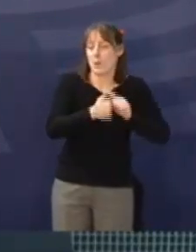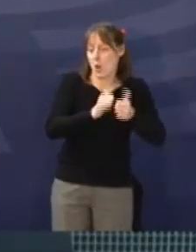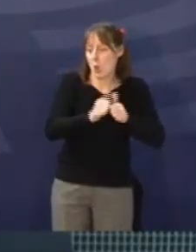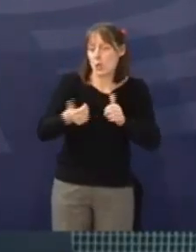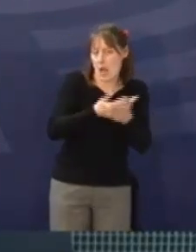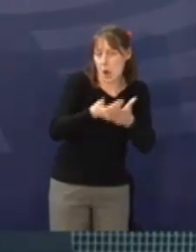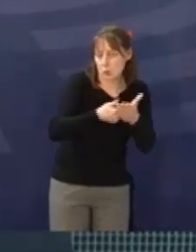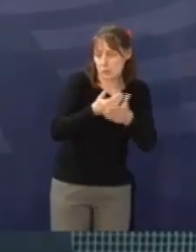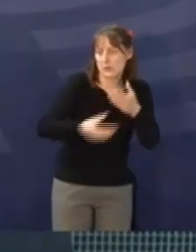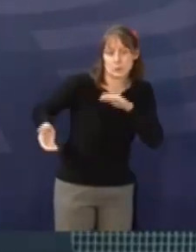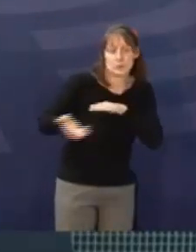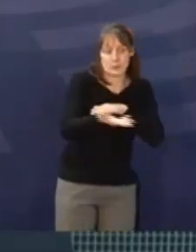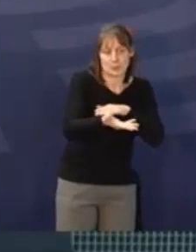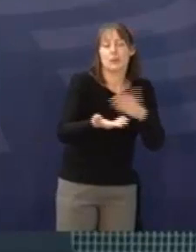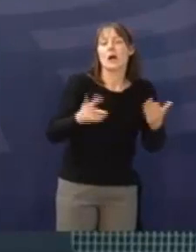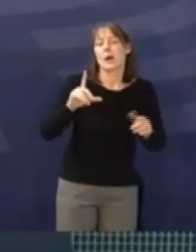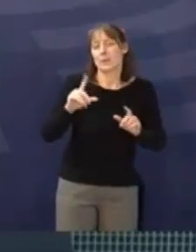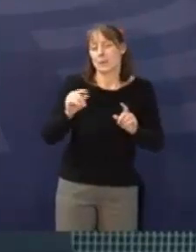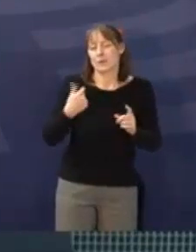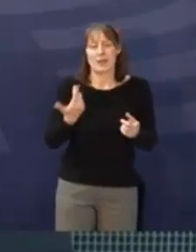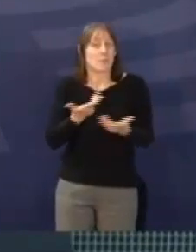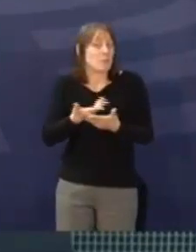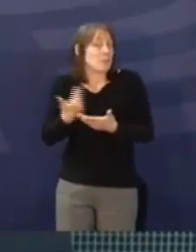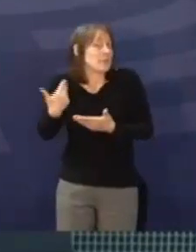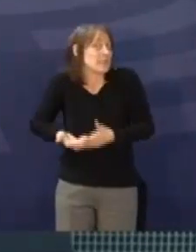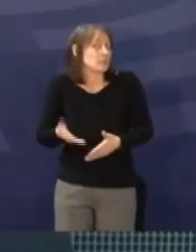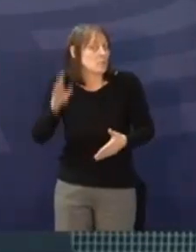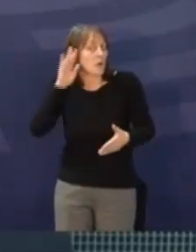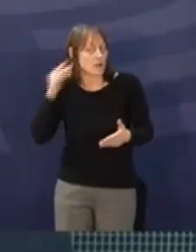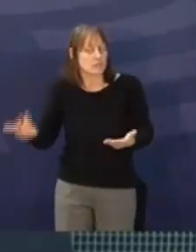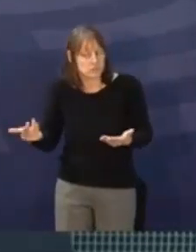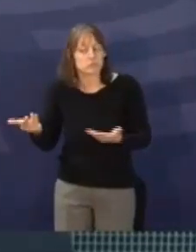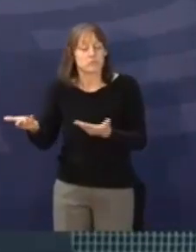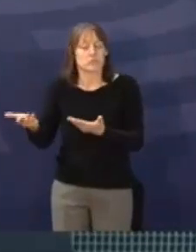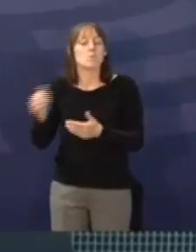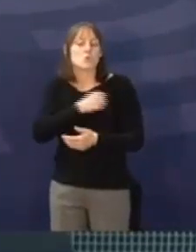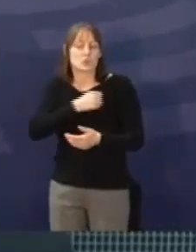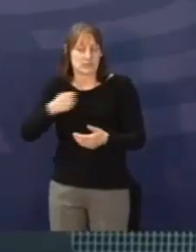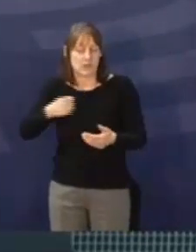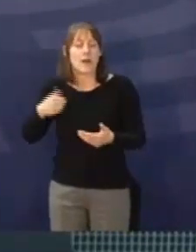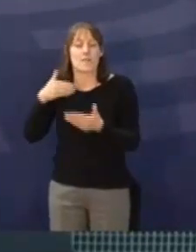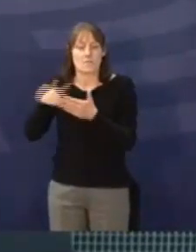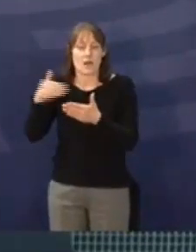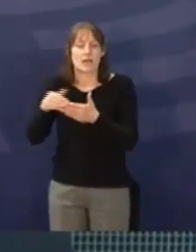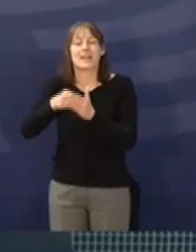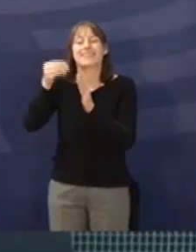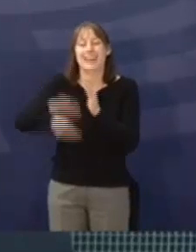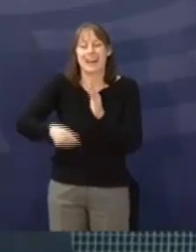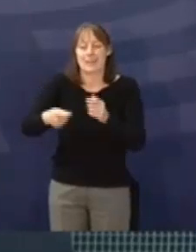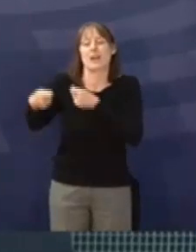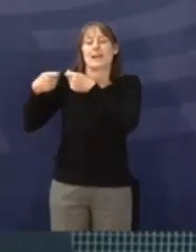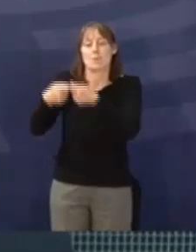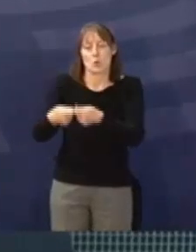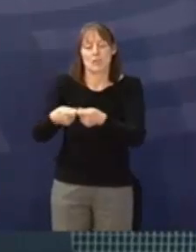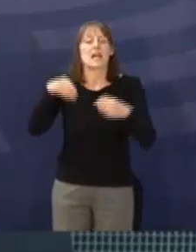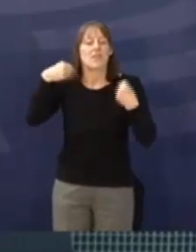wie es bisher bekannt ist, hat sich die Bundeswehr auch explizit weiterhin zum tarifgebundenen, qualitativ